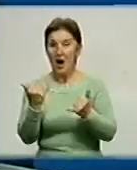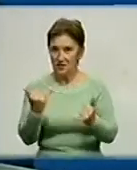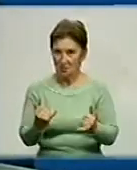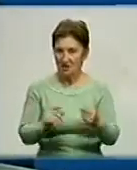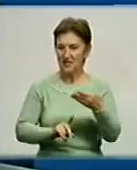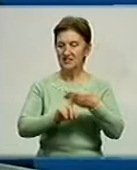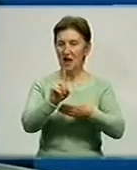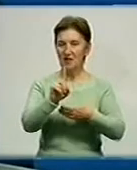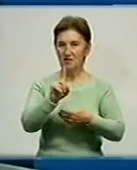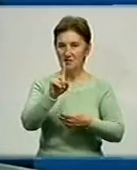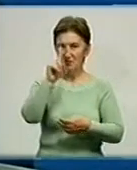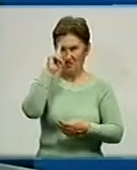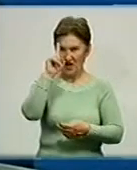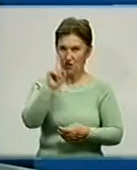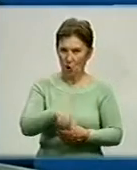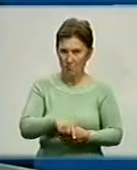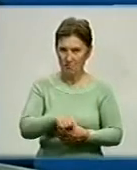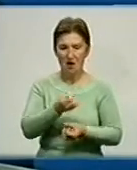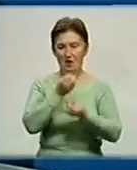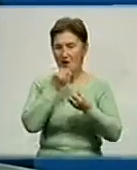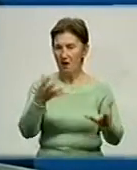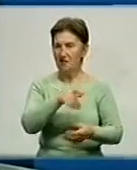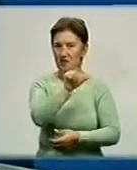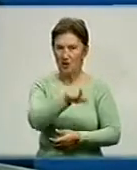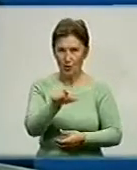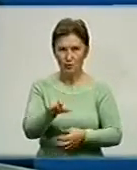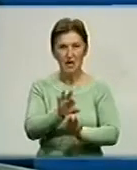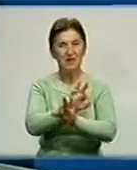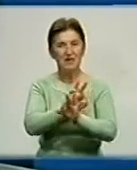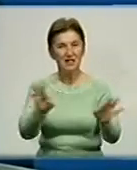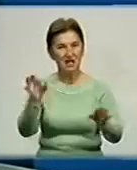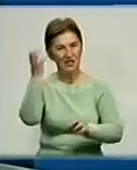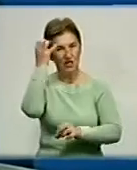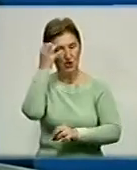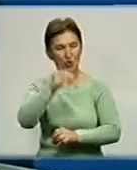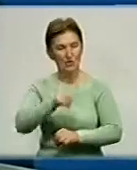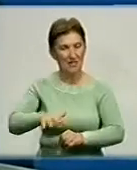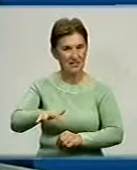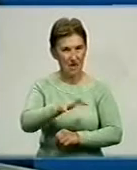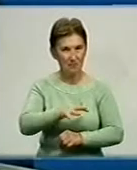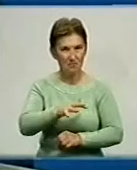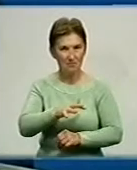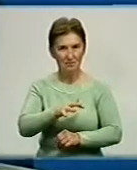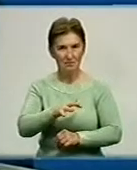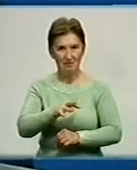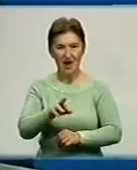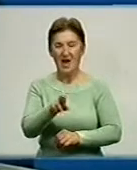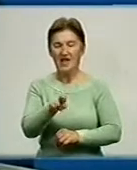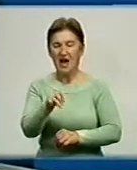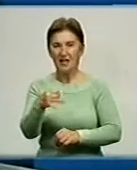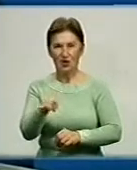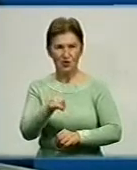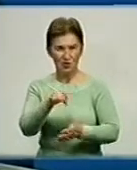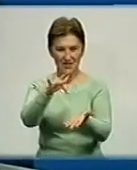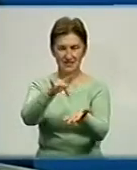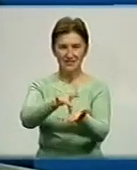чинниках. І гарні люди, і прекрасні чорноземи, і ядерне серце Європи. У зв'язку з цим,